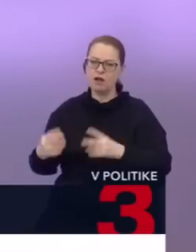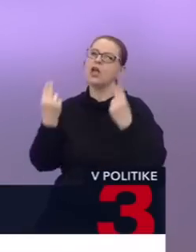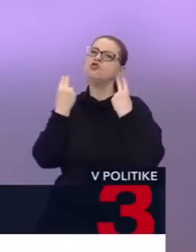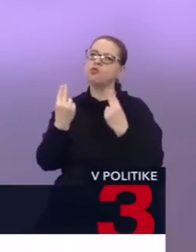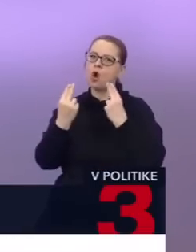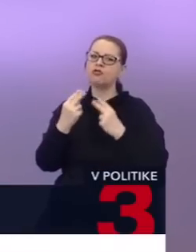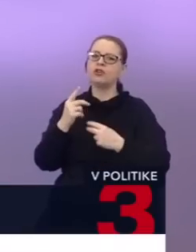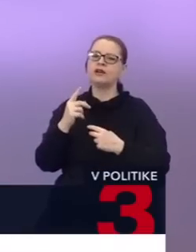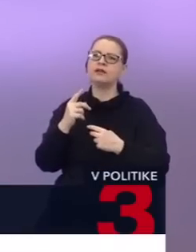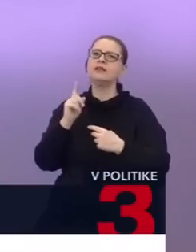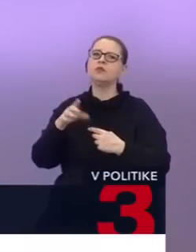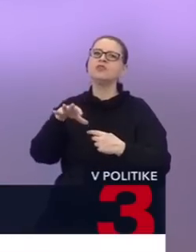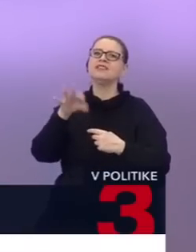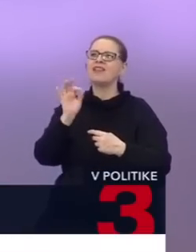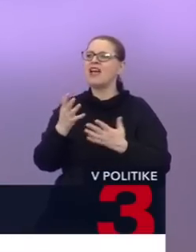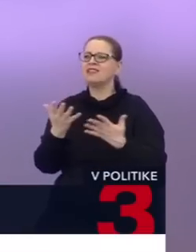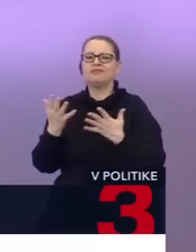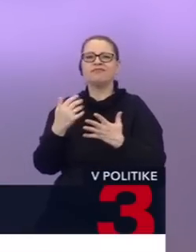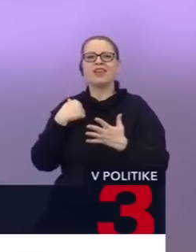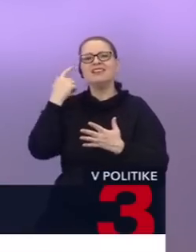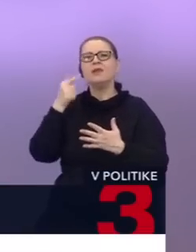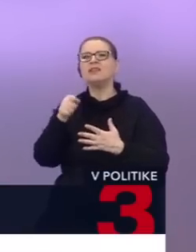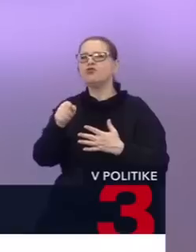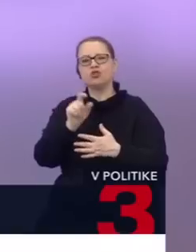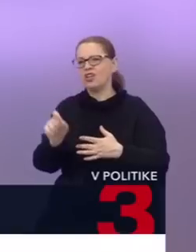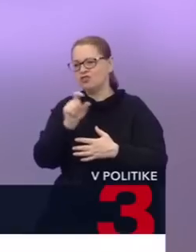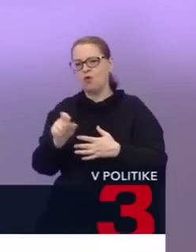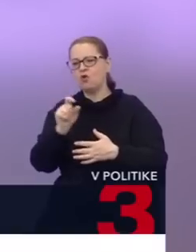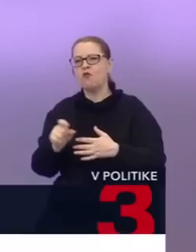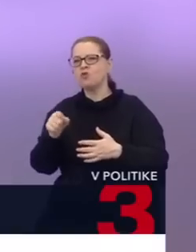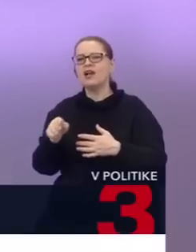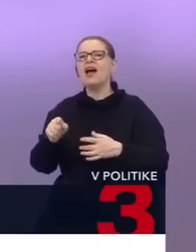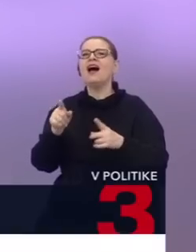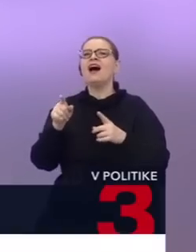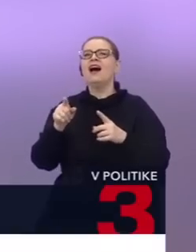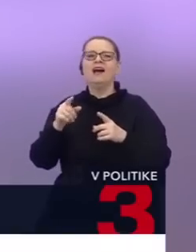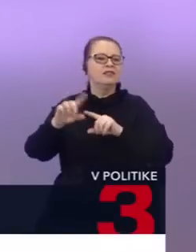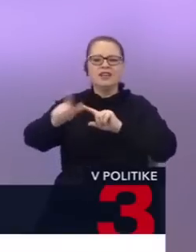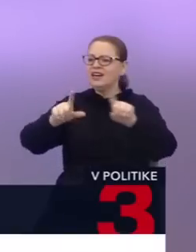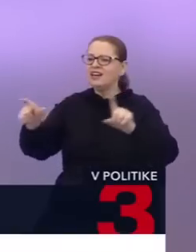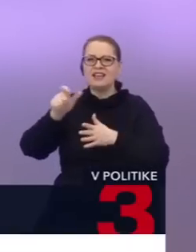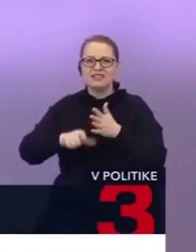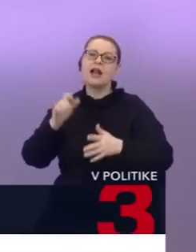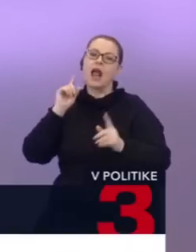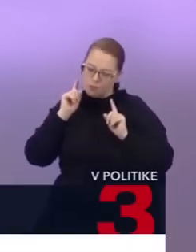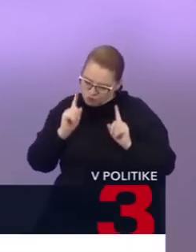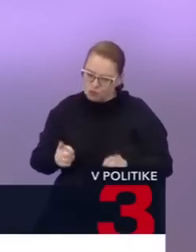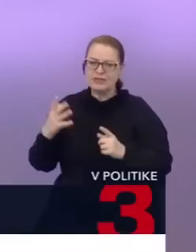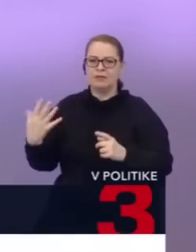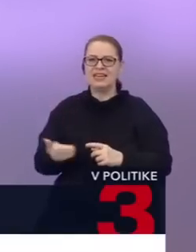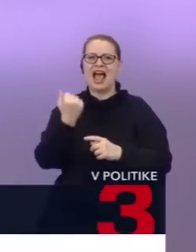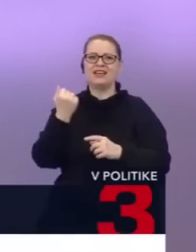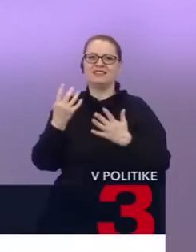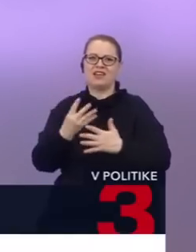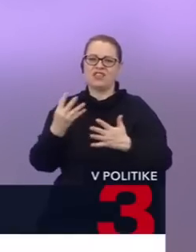sa nájsť. Ja osobne si nemyslím, že toto je ten dôvod. Myslím si, ten dôvod je o tom, že naozaj potrebujeme nájsť. A vláda